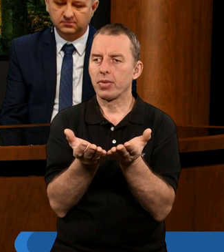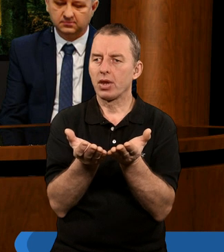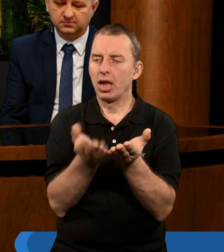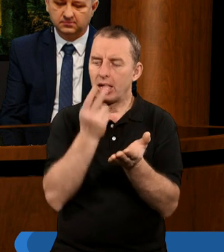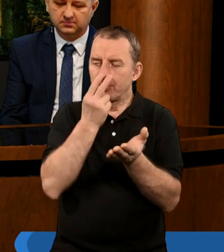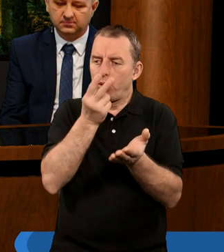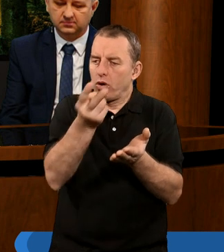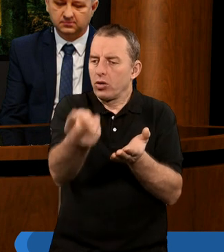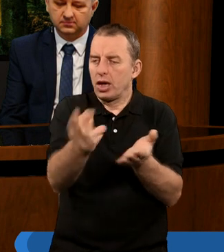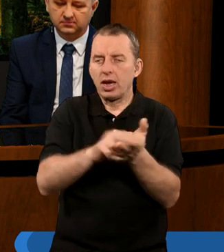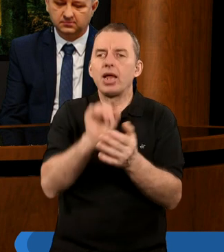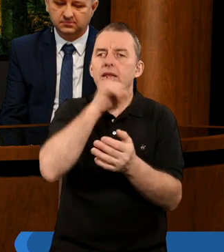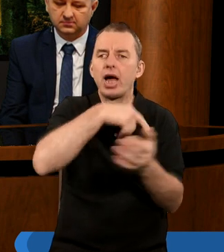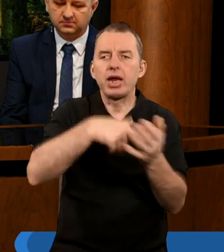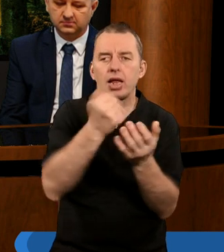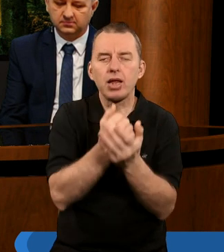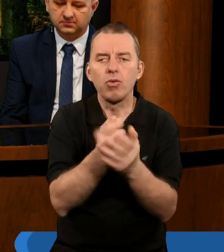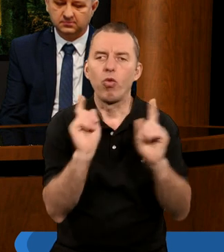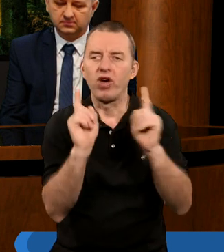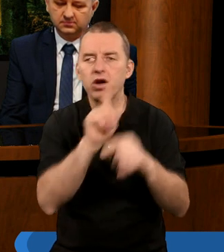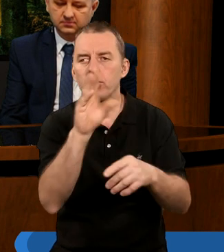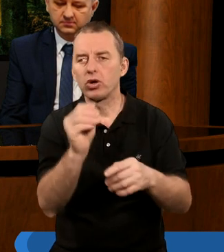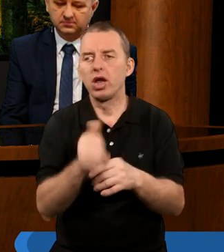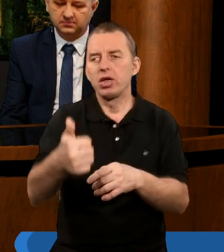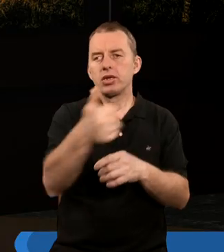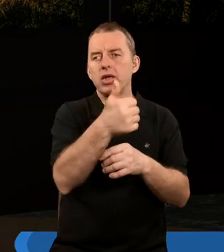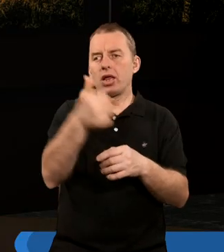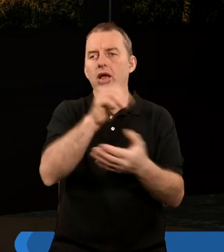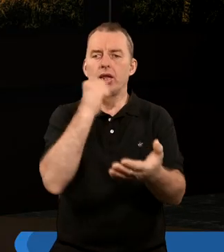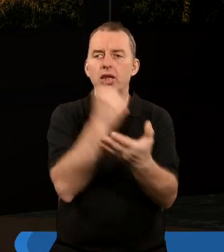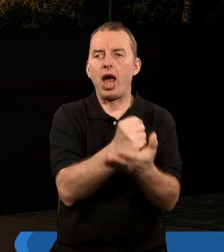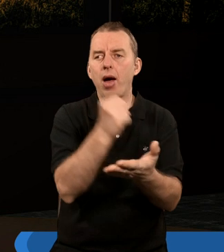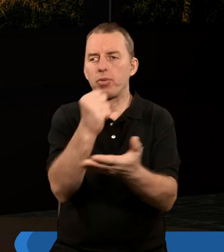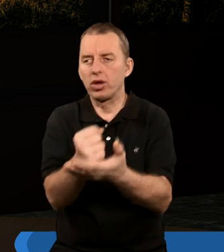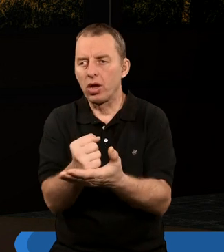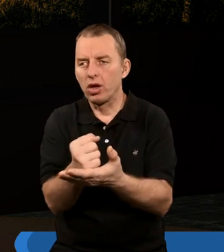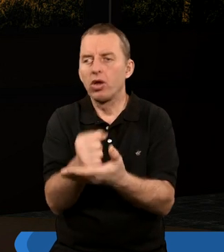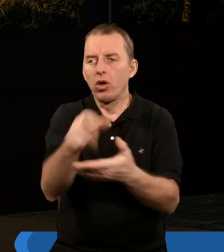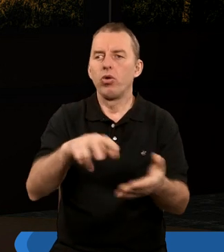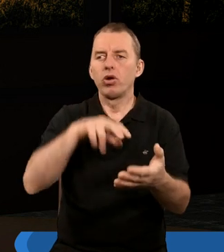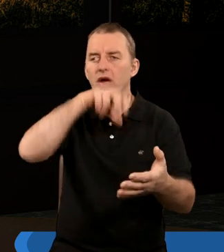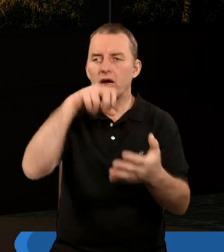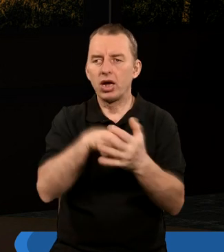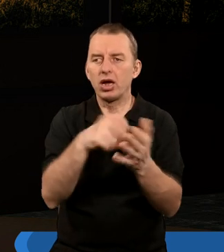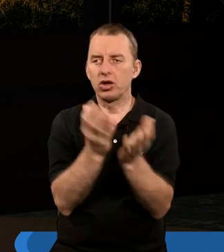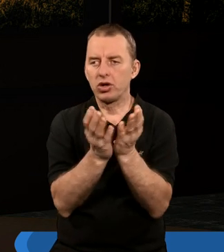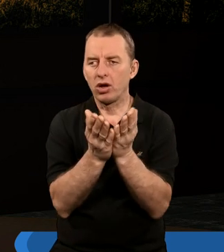Spoglądając na Stary Testament zauważamy, że jedyną zapieczętowaną, zamkniętą księgą jest księga